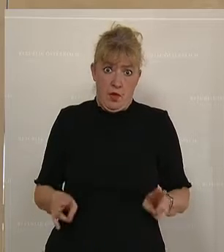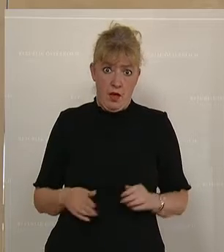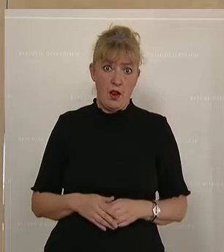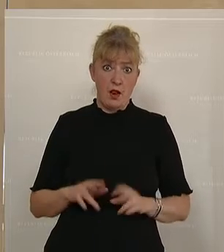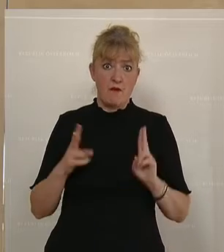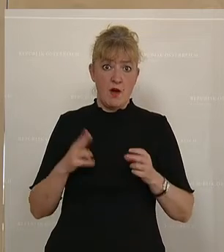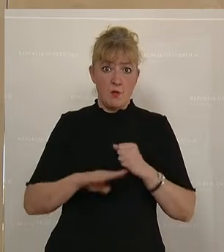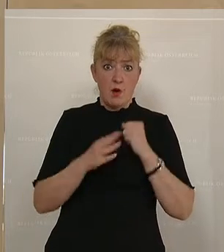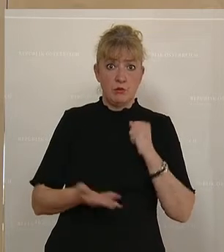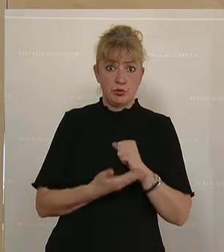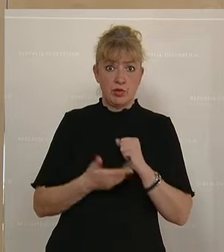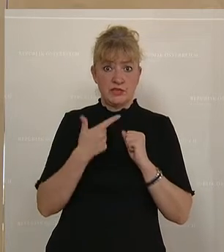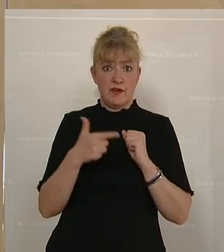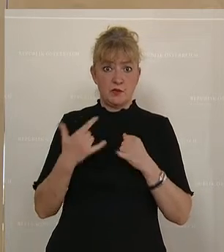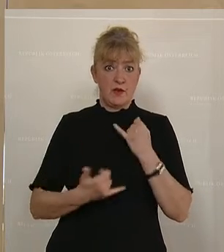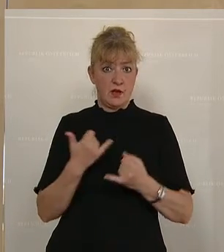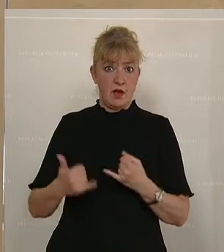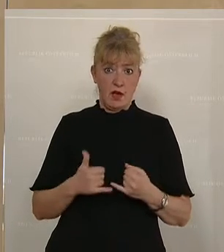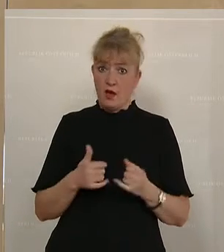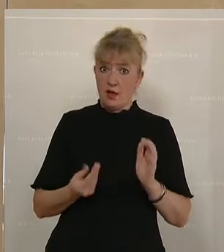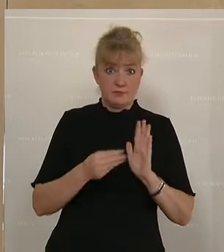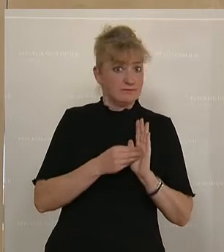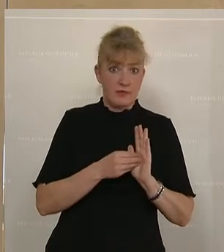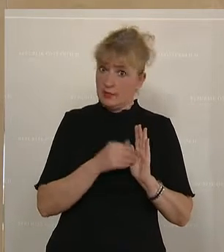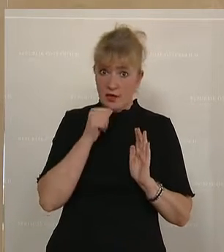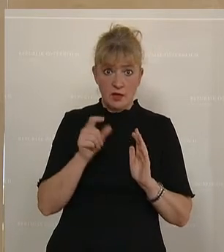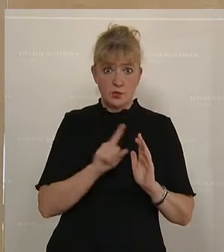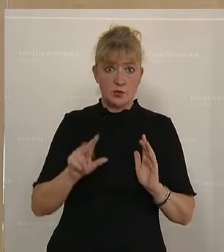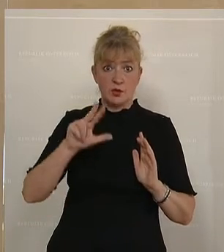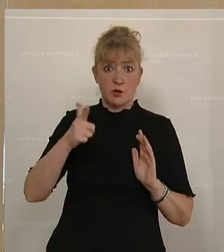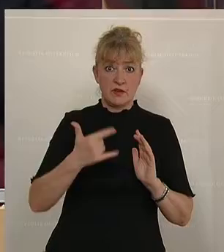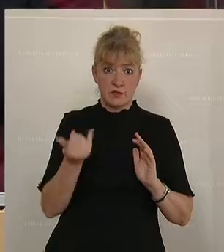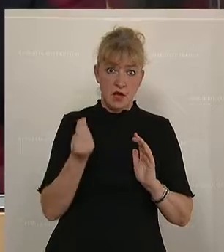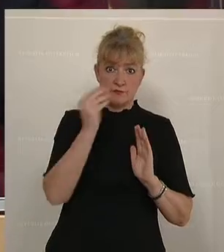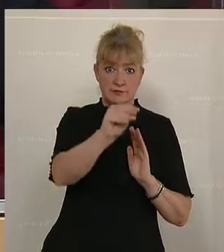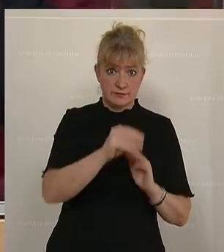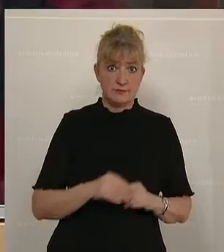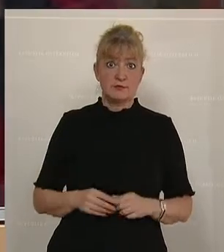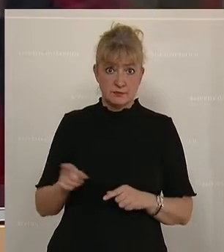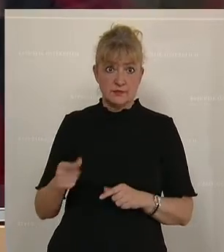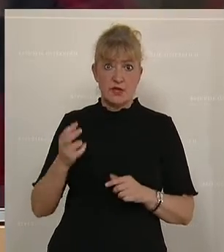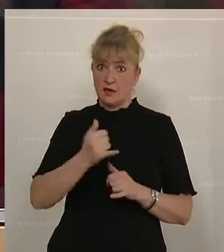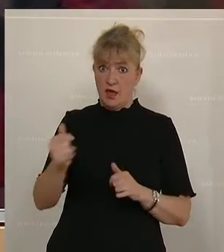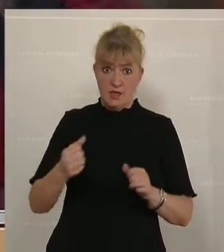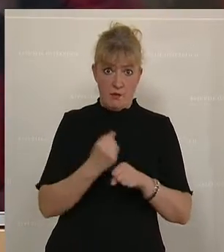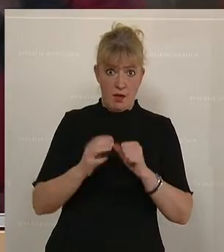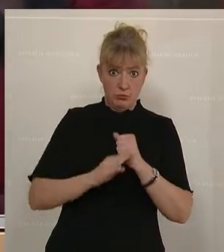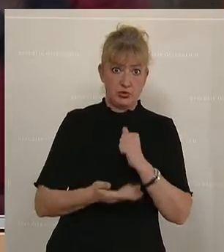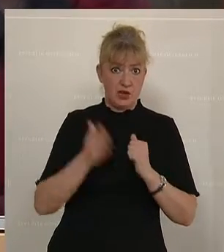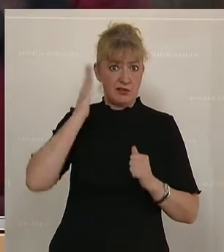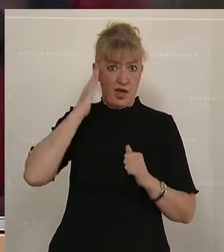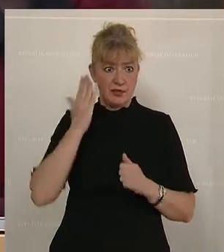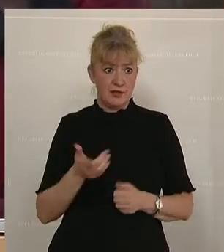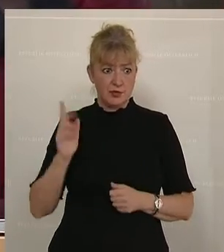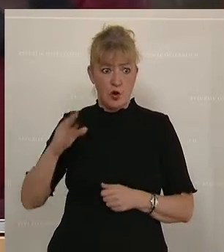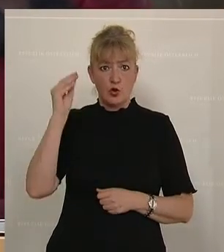es sich budgetär in 22er Jahren nicht niederschlägt, sondern erst in 23er Jahren. Und jeder, der ein Budget macht, wird das wohl kennen. Das kannst du